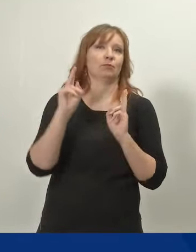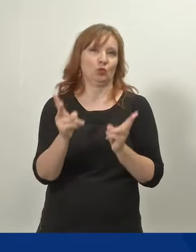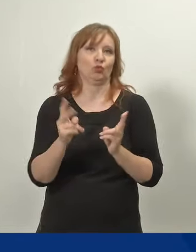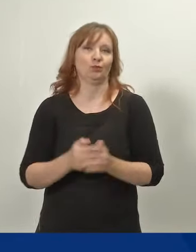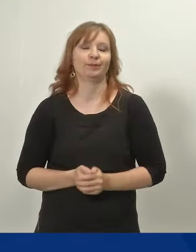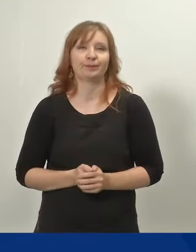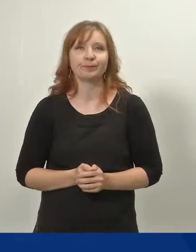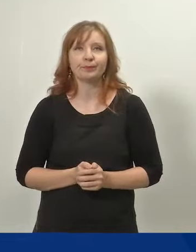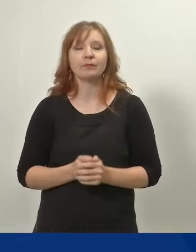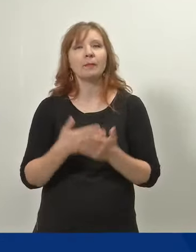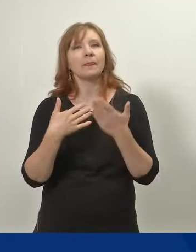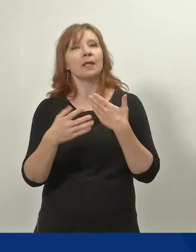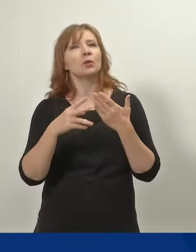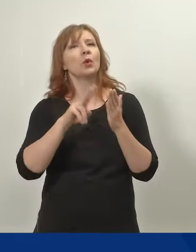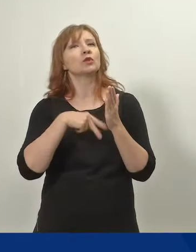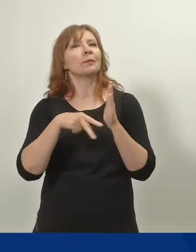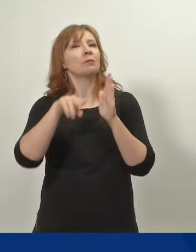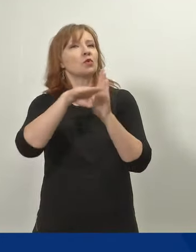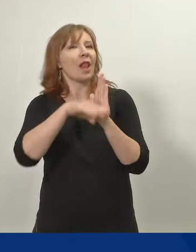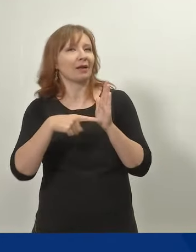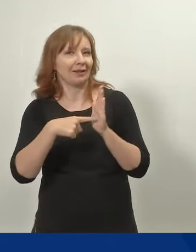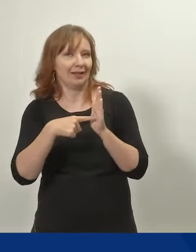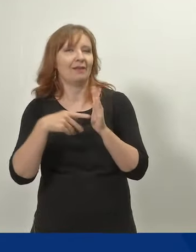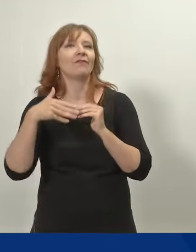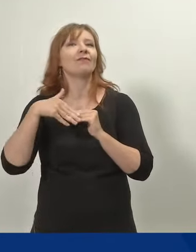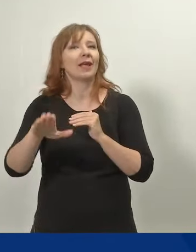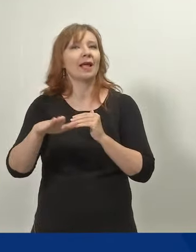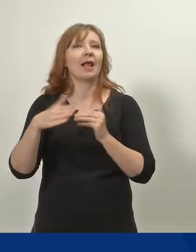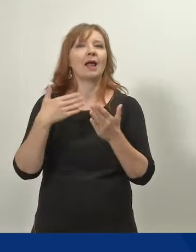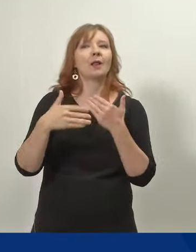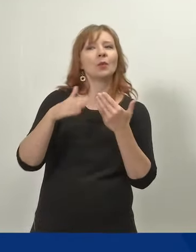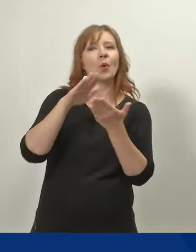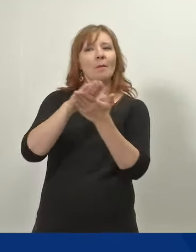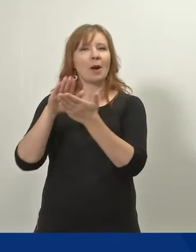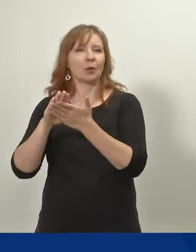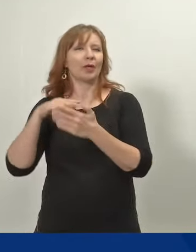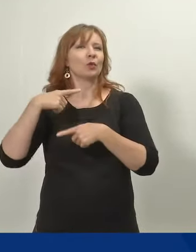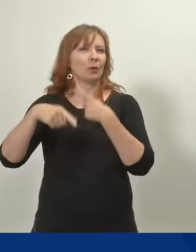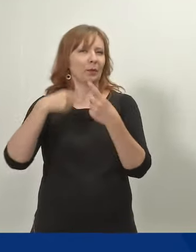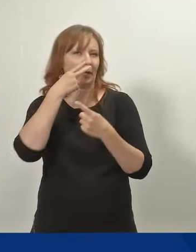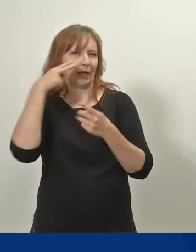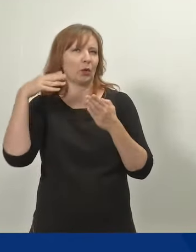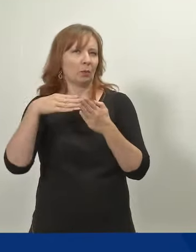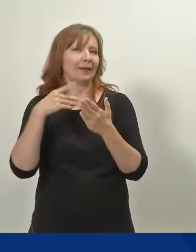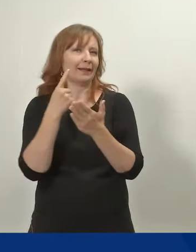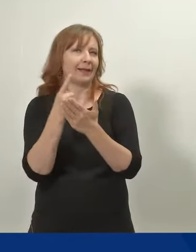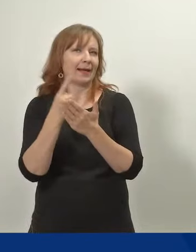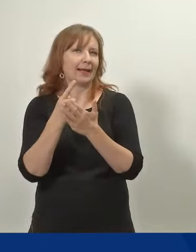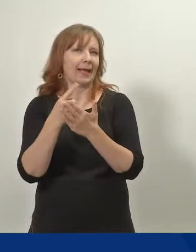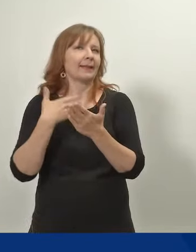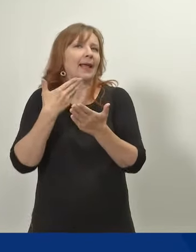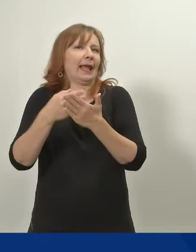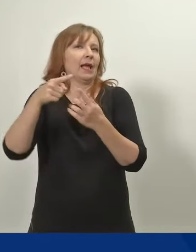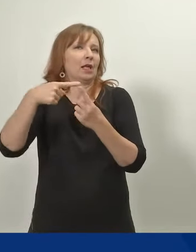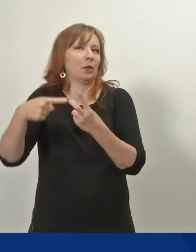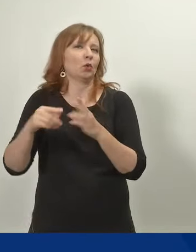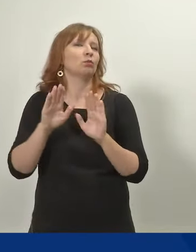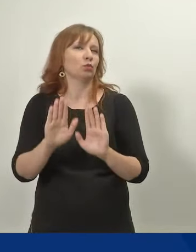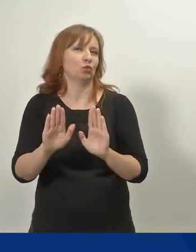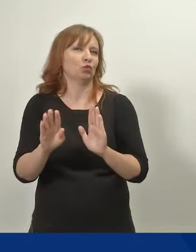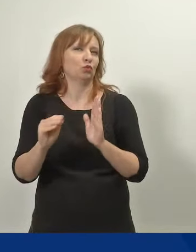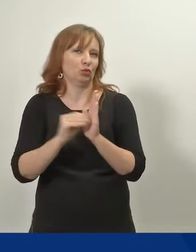Työsopimuslaissa säilyy edelleenkin työpaikkojen toimivuuden kannalta tarpeelliset reunaehdot näiden